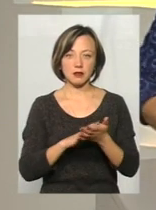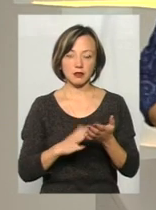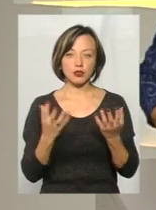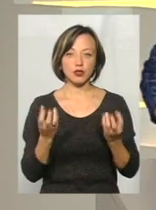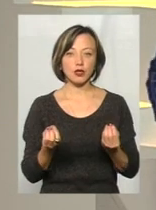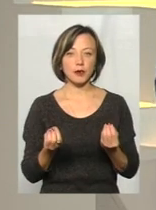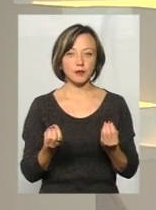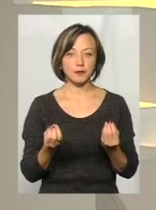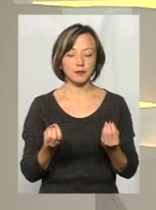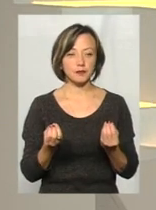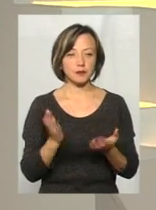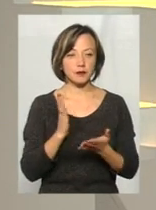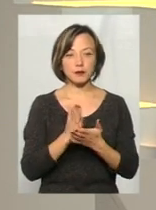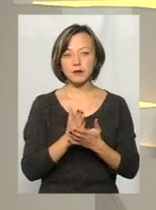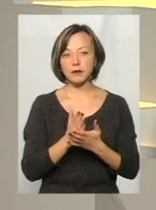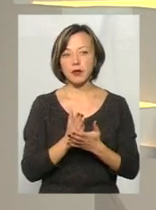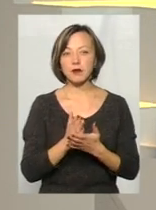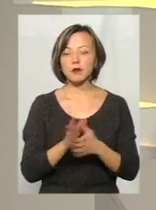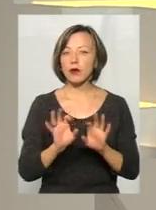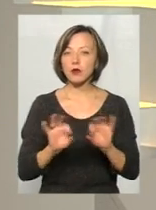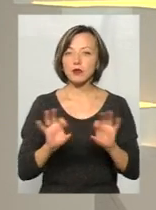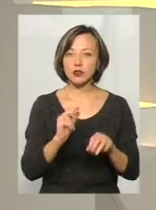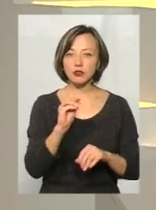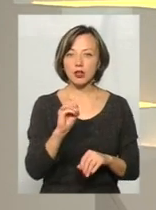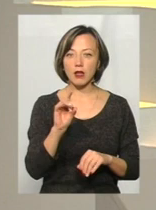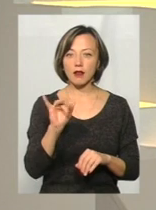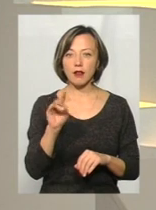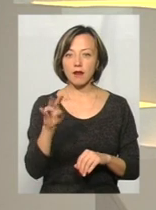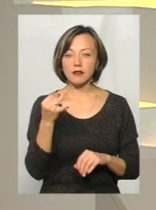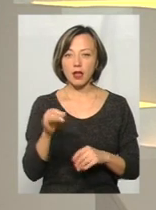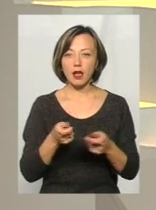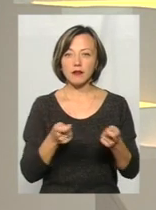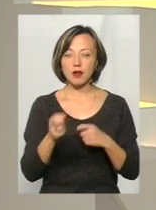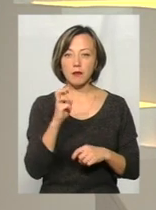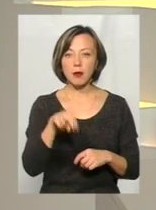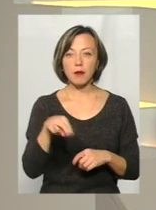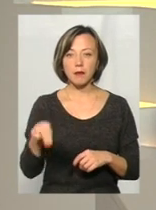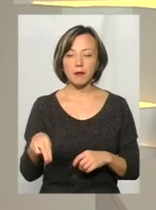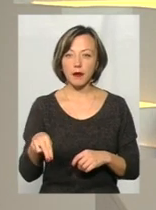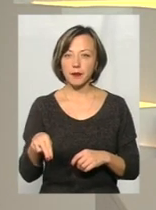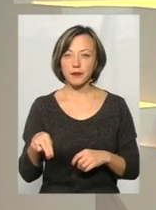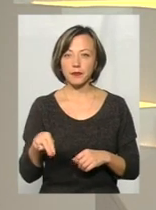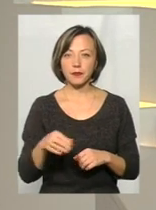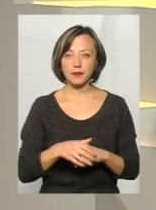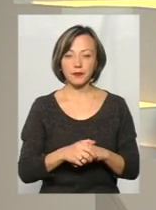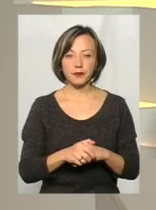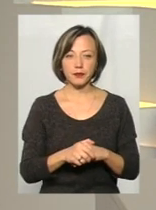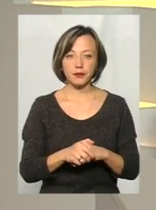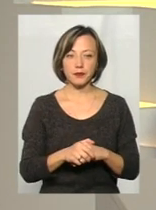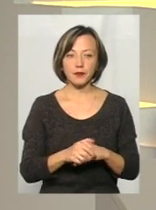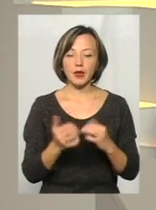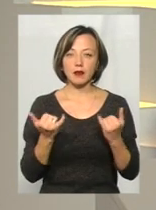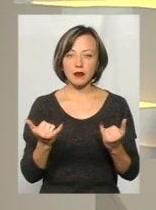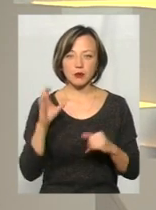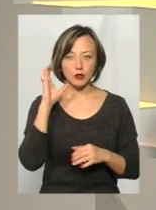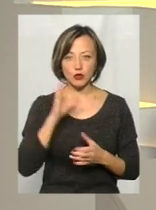маємо коментар пана Чернелевського, як керівника БПП. Власне, зараз